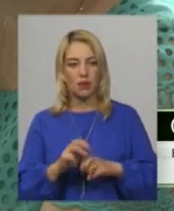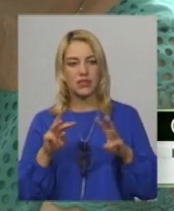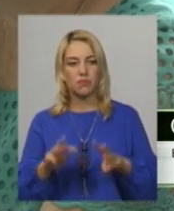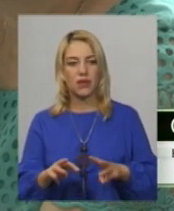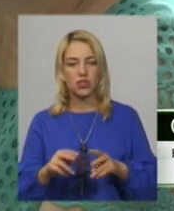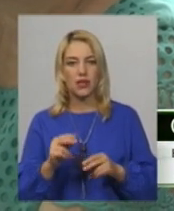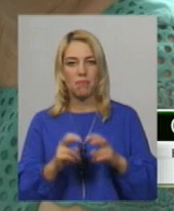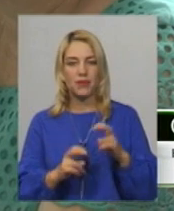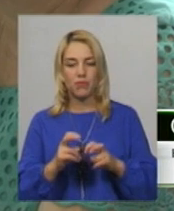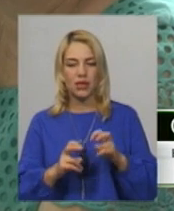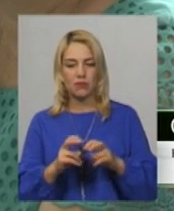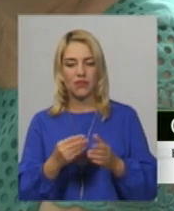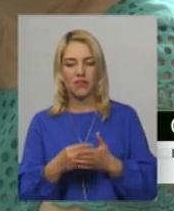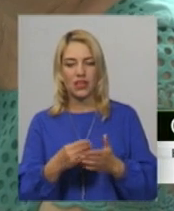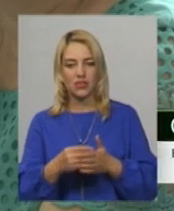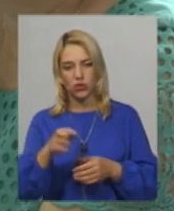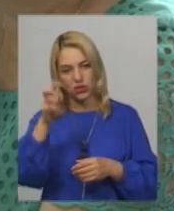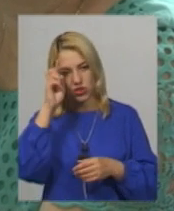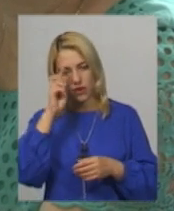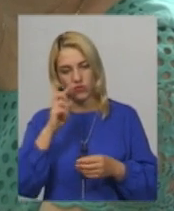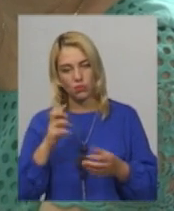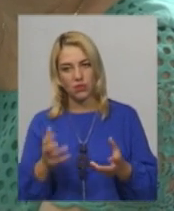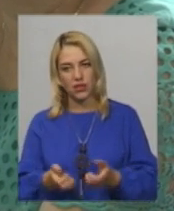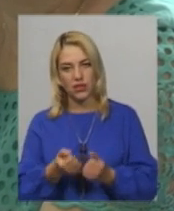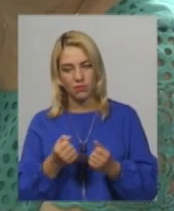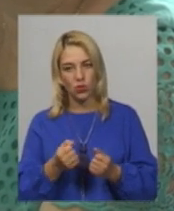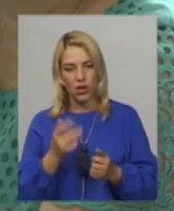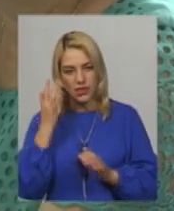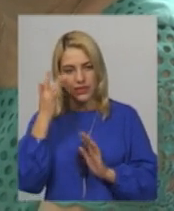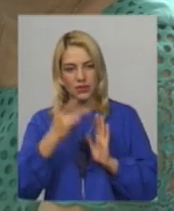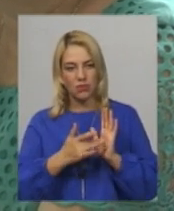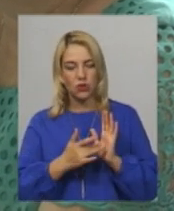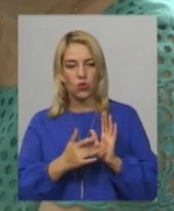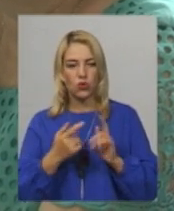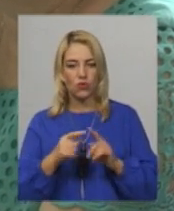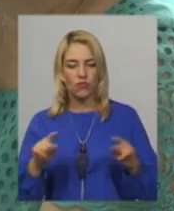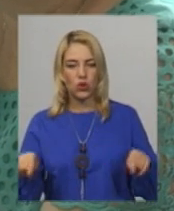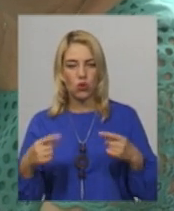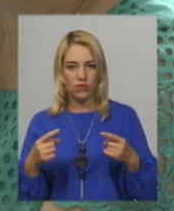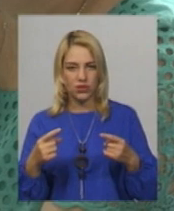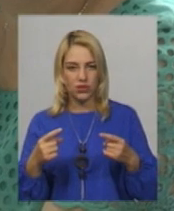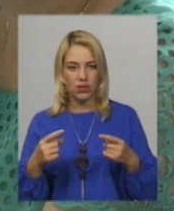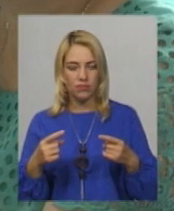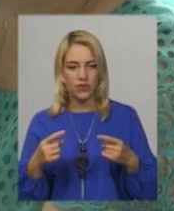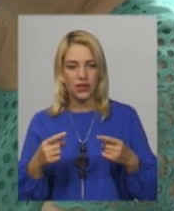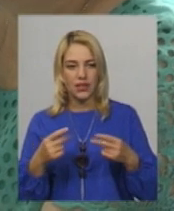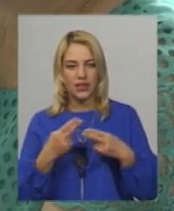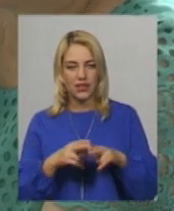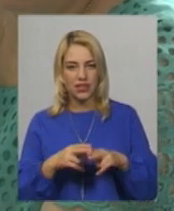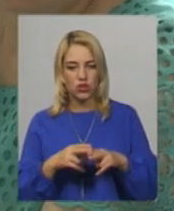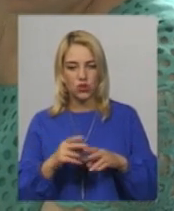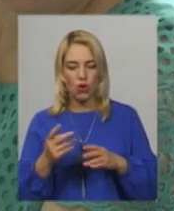підприємства фінансовою державною підтримкою з метою технічного